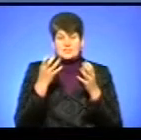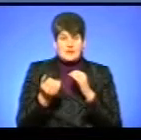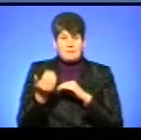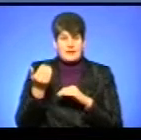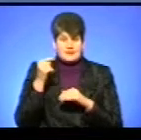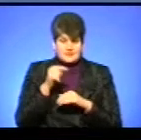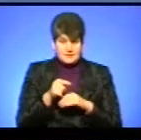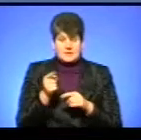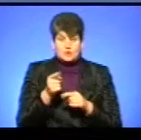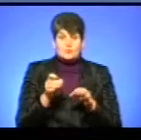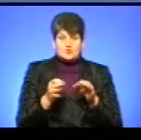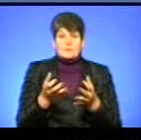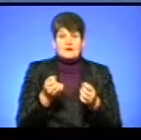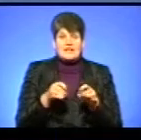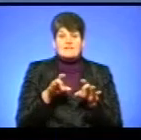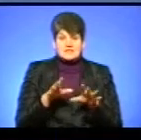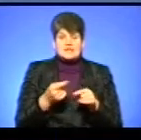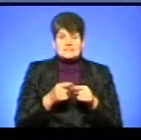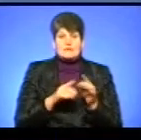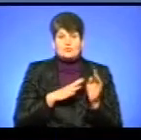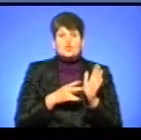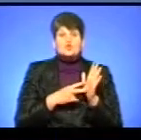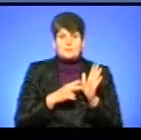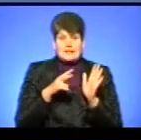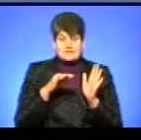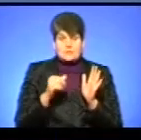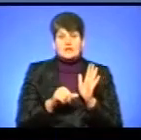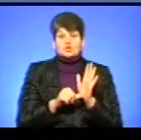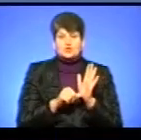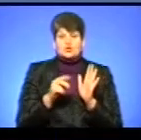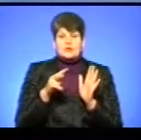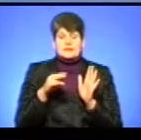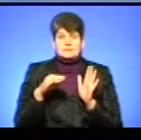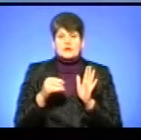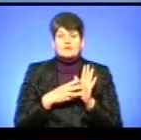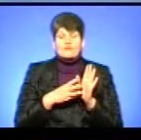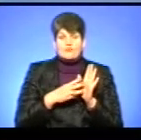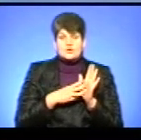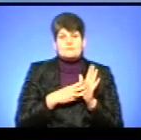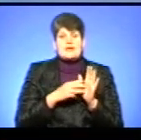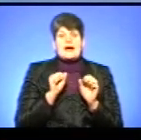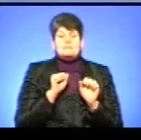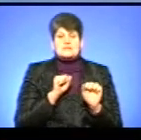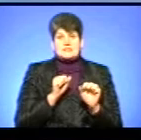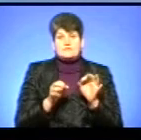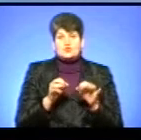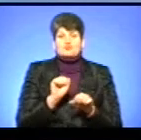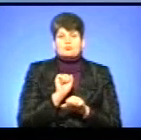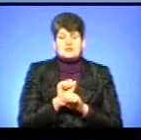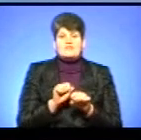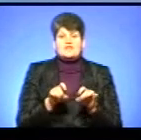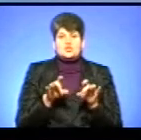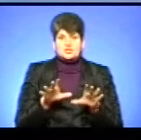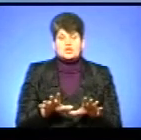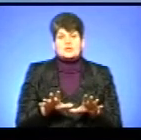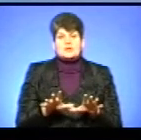тим, як Тернопільський суд прийняв рішення, це було 7 листопада, 6 листопада 8 апеляційний адміністративний суд зупинив дію рішення управління освіти і науки